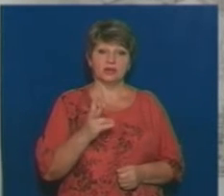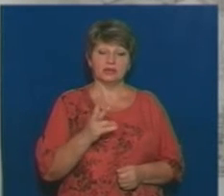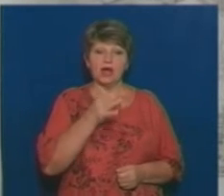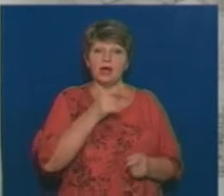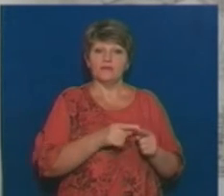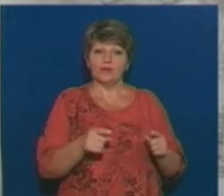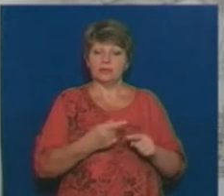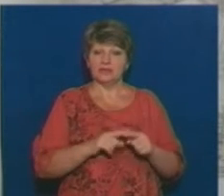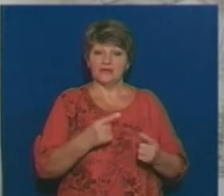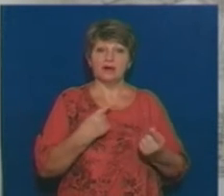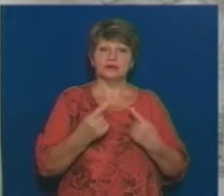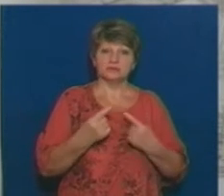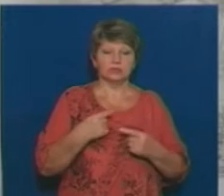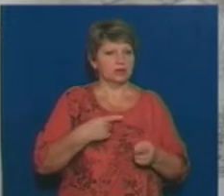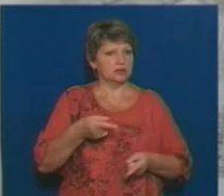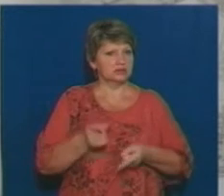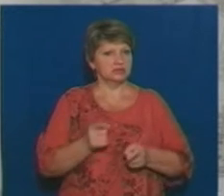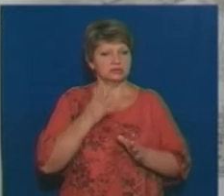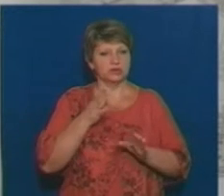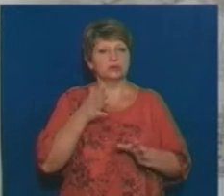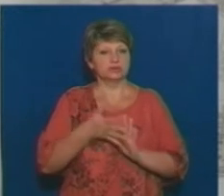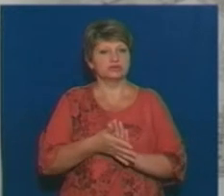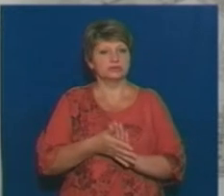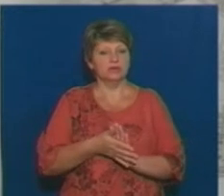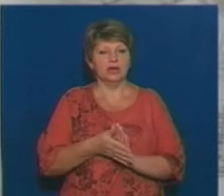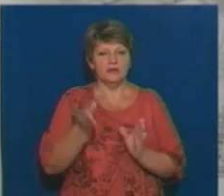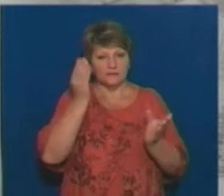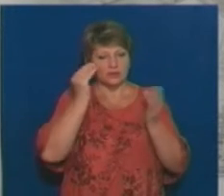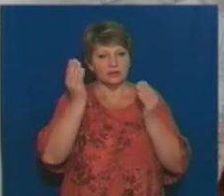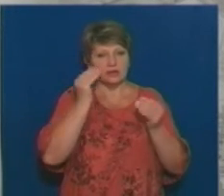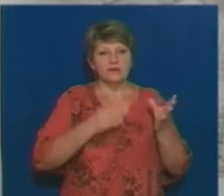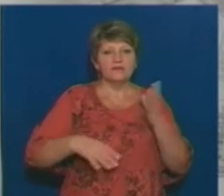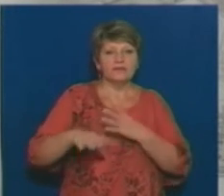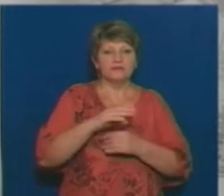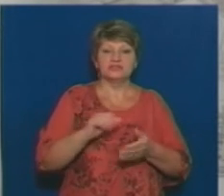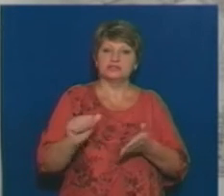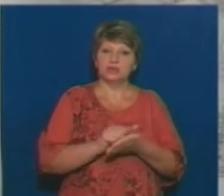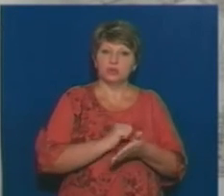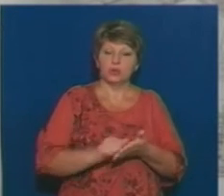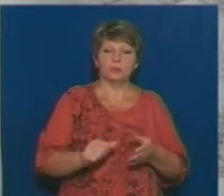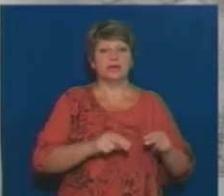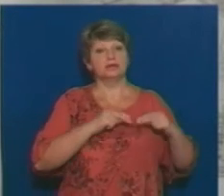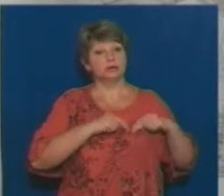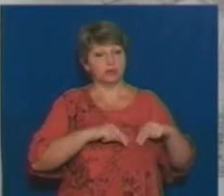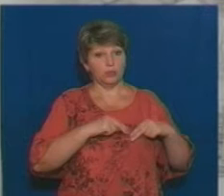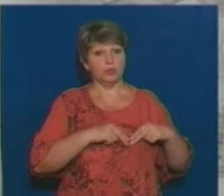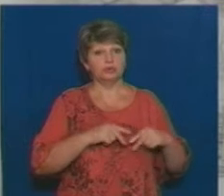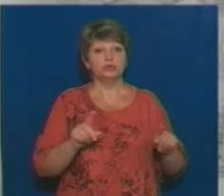в ході цього діалогу я дійсно зрозумів, вивчивши всі документи, вивчивши їхню роботу, що це